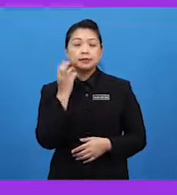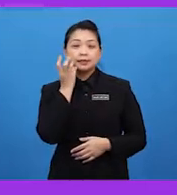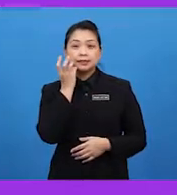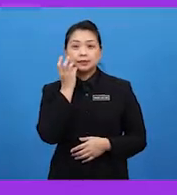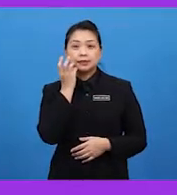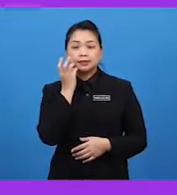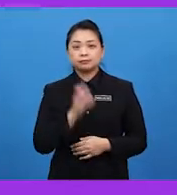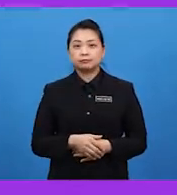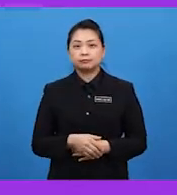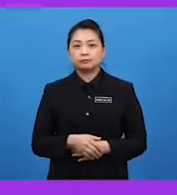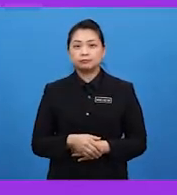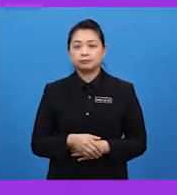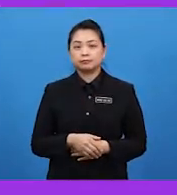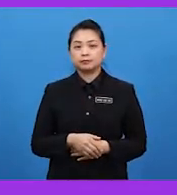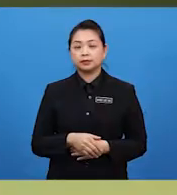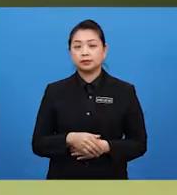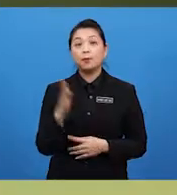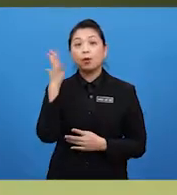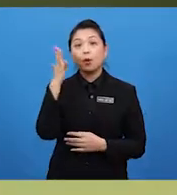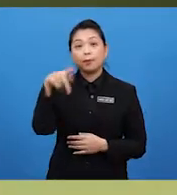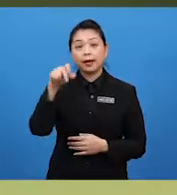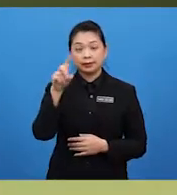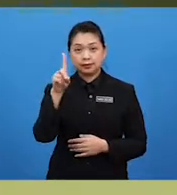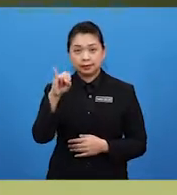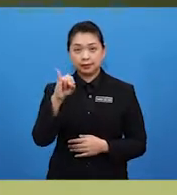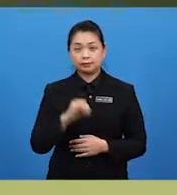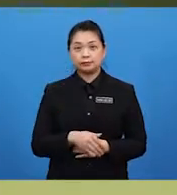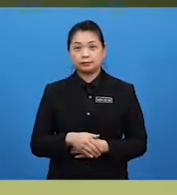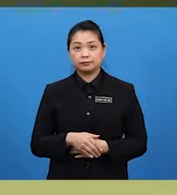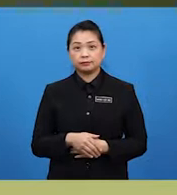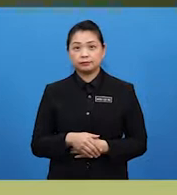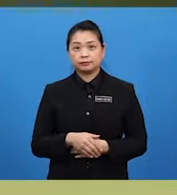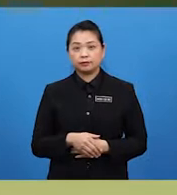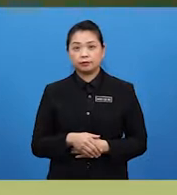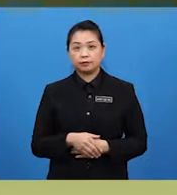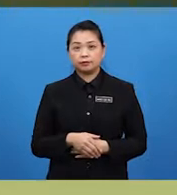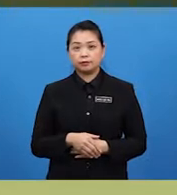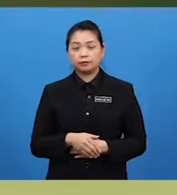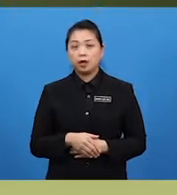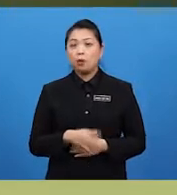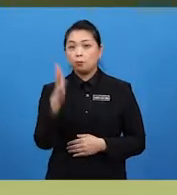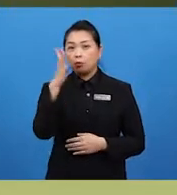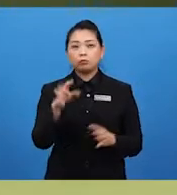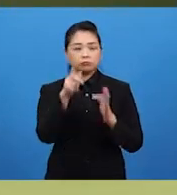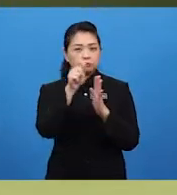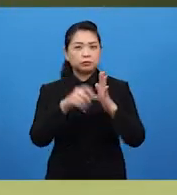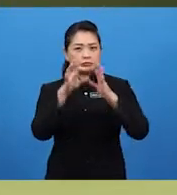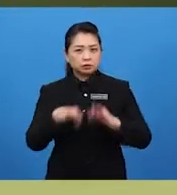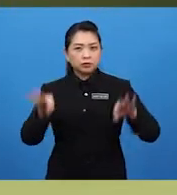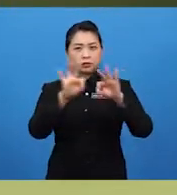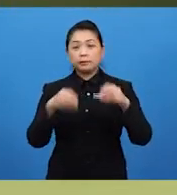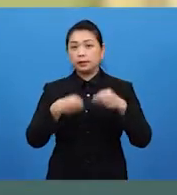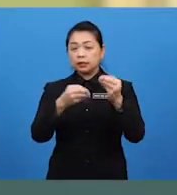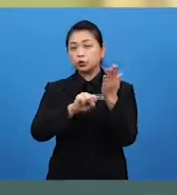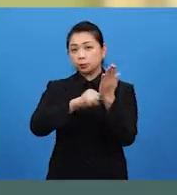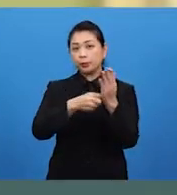dihasilkan daripada pokok padi. Di negara kita, pokok padi merupakan pokok terpenting bagi sumber makanan